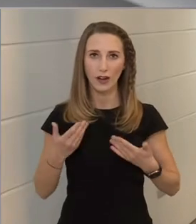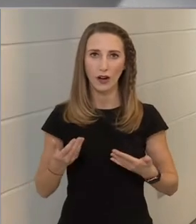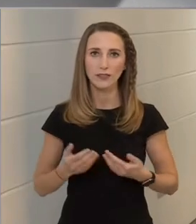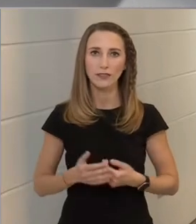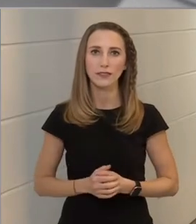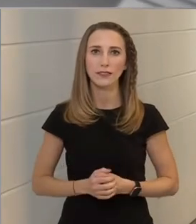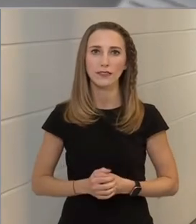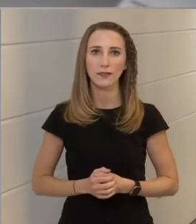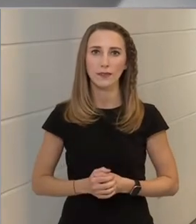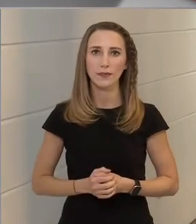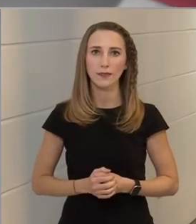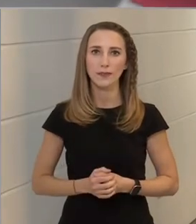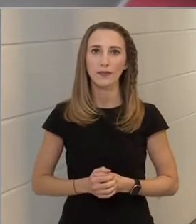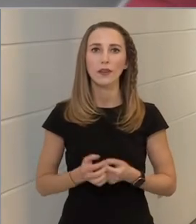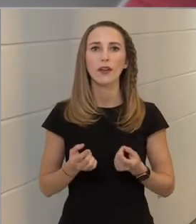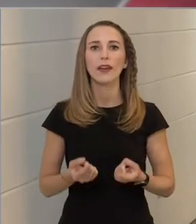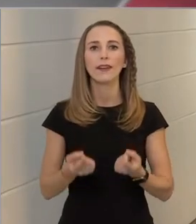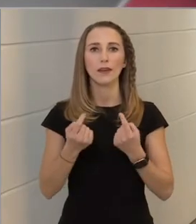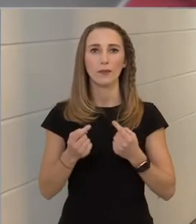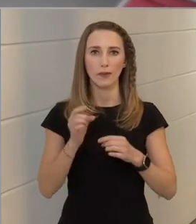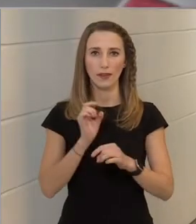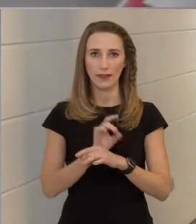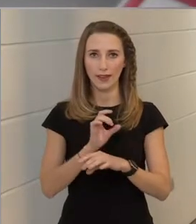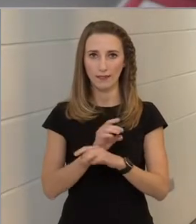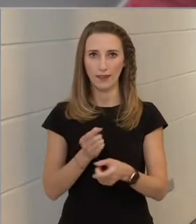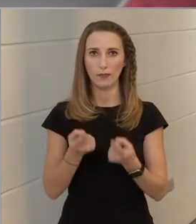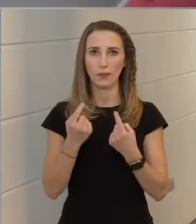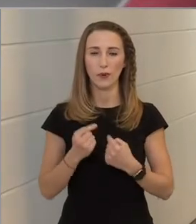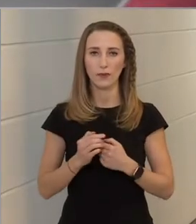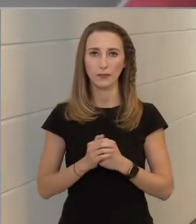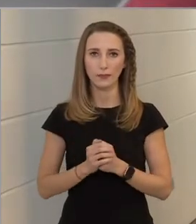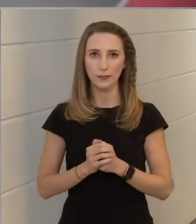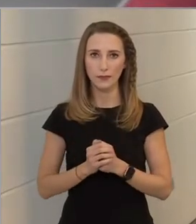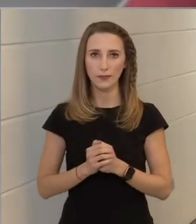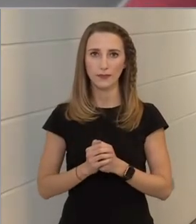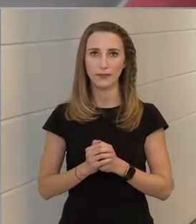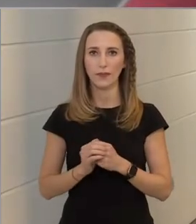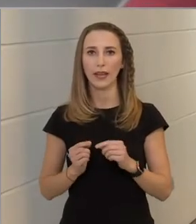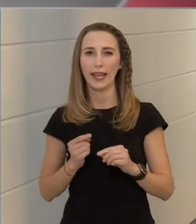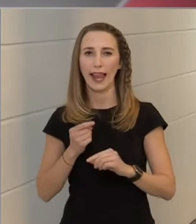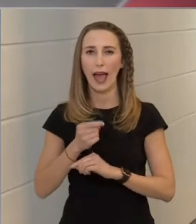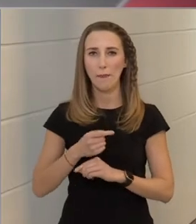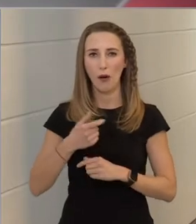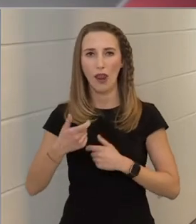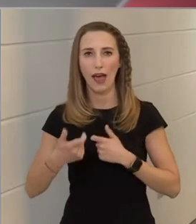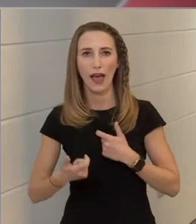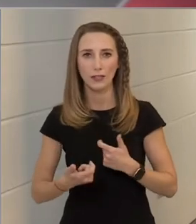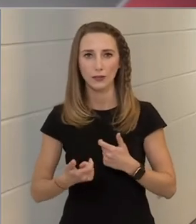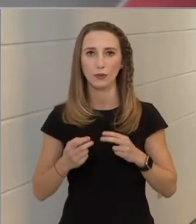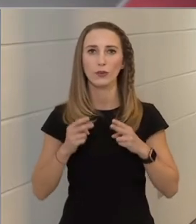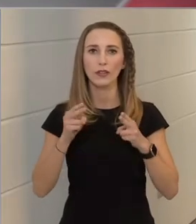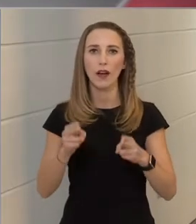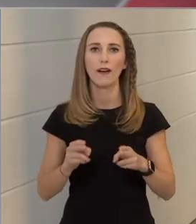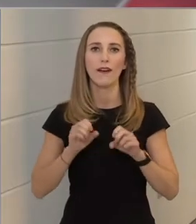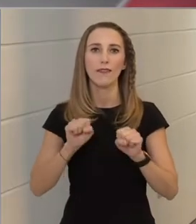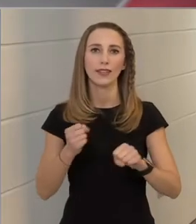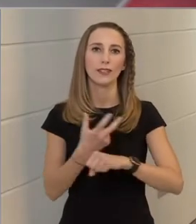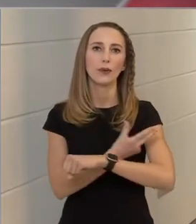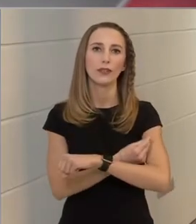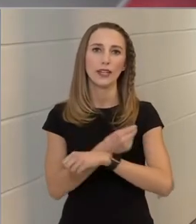hogy ebből a járványból a kilábalás útja a védőoltásoknak a